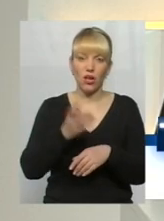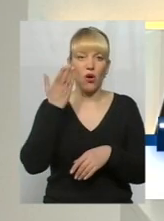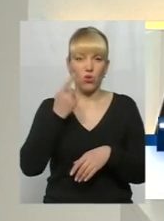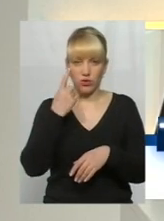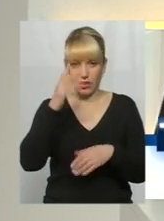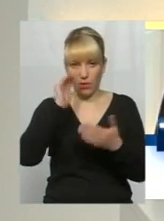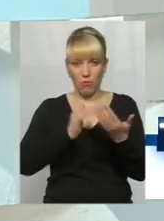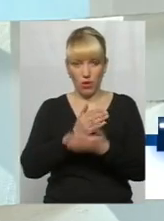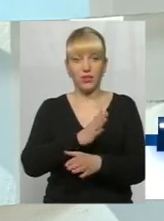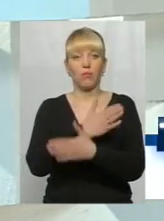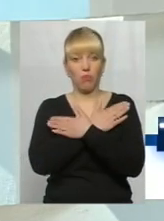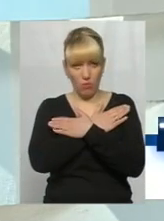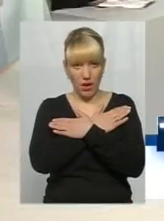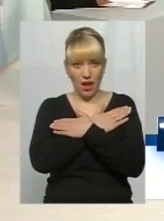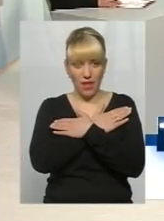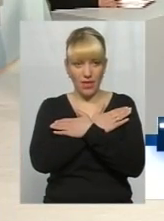один політик помирає, можна?